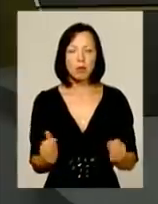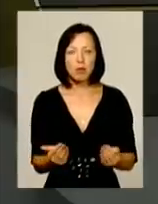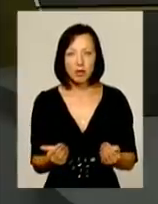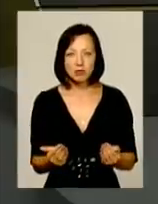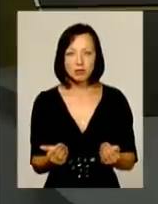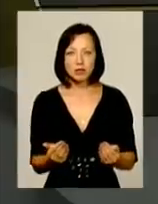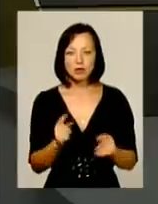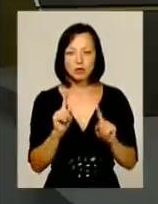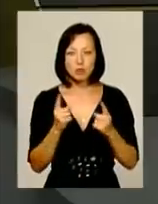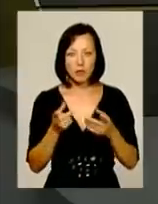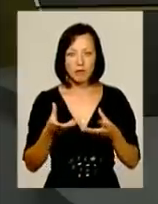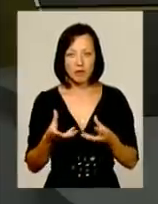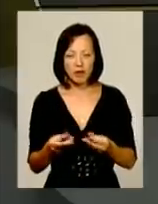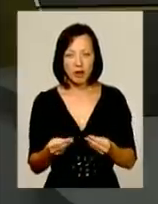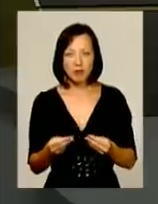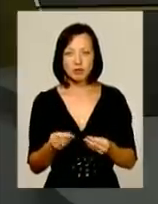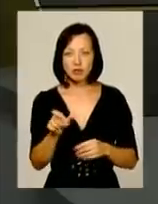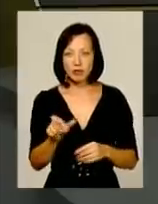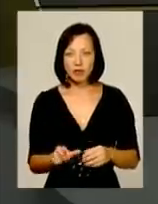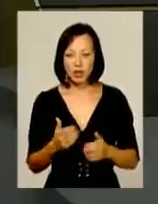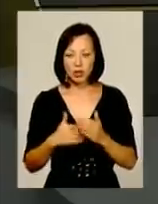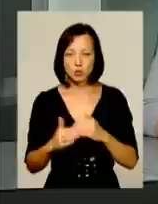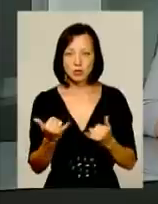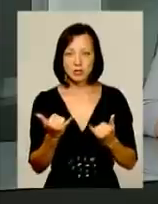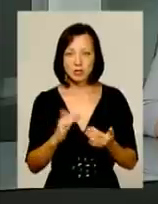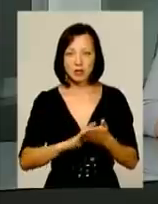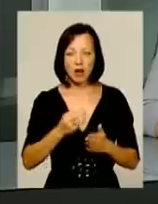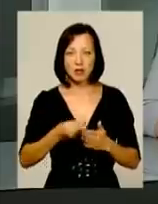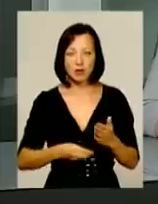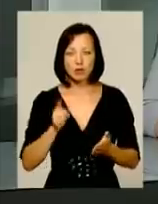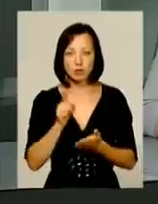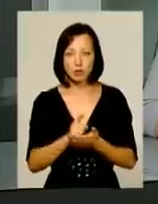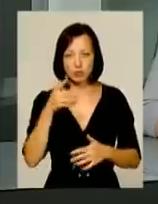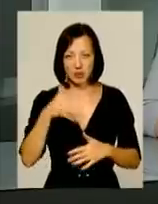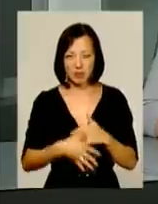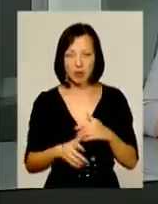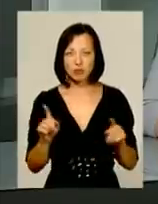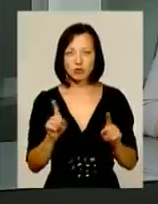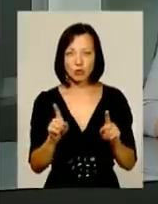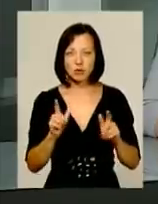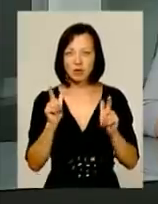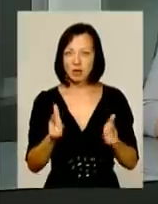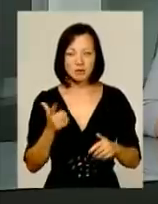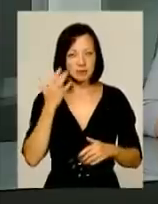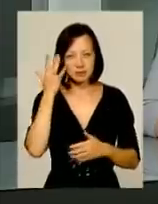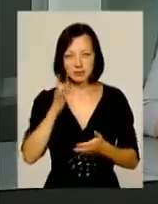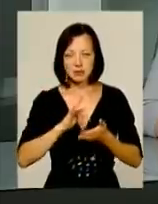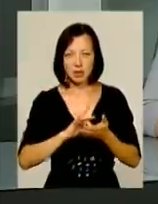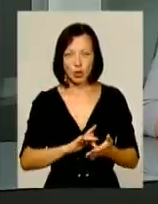тому що сказується все-таки. Чоловік, ідущий зараз на контракт, він должен розуміти, що він йде не з цією